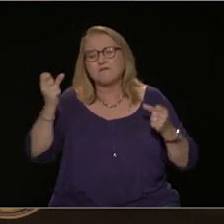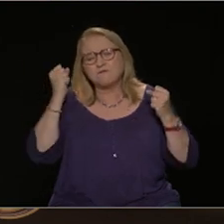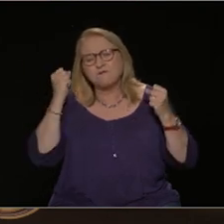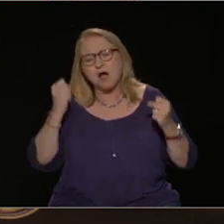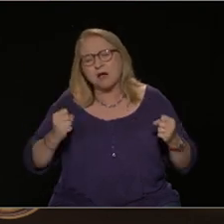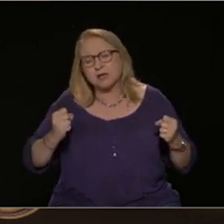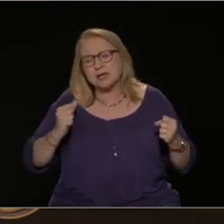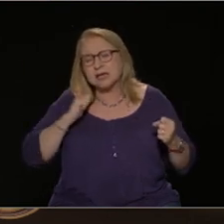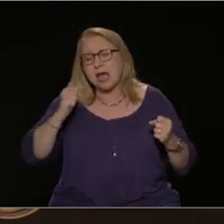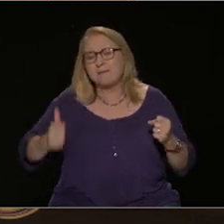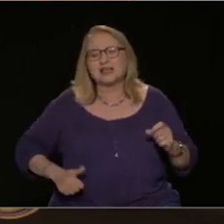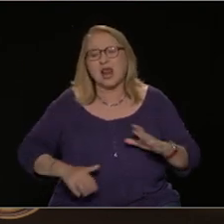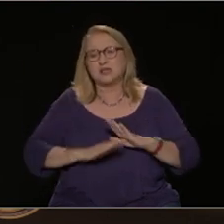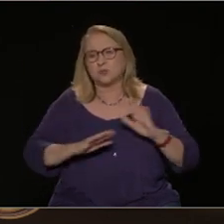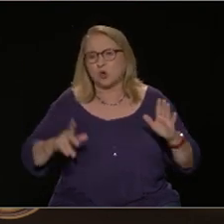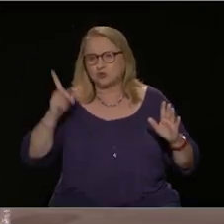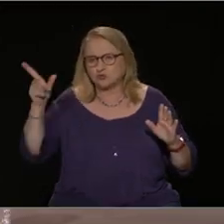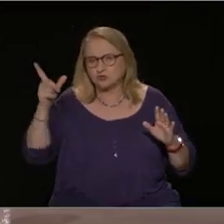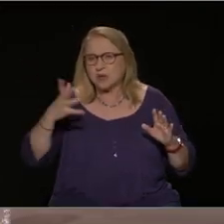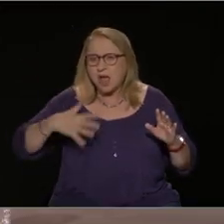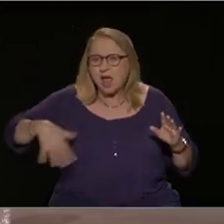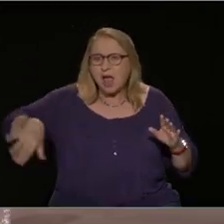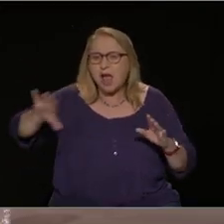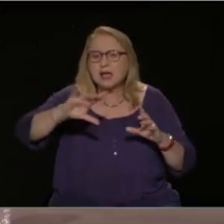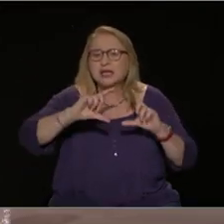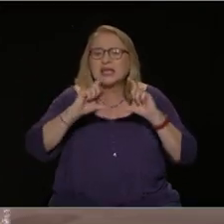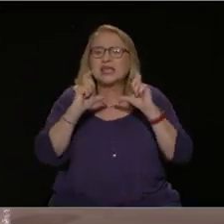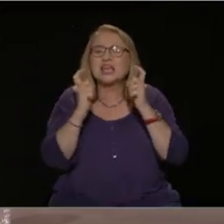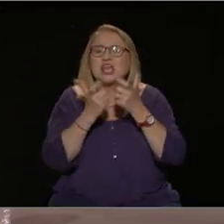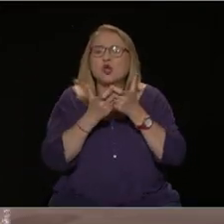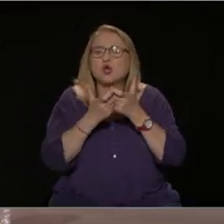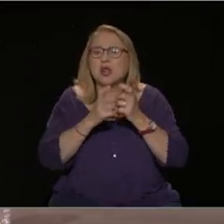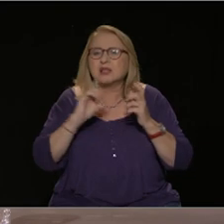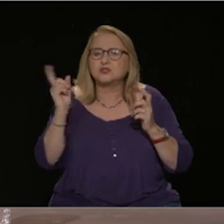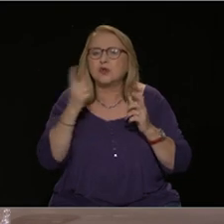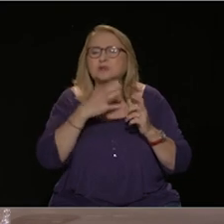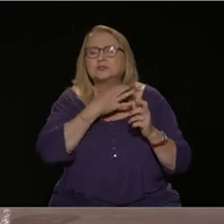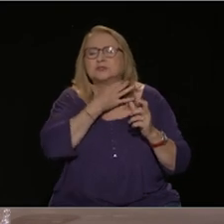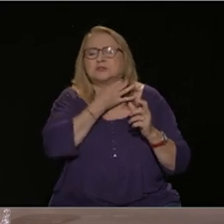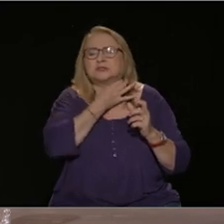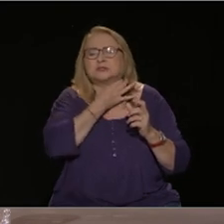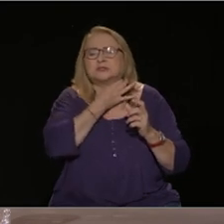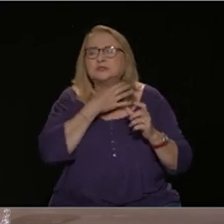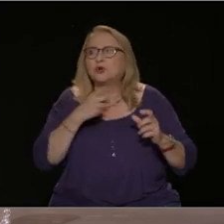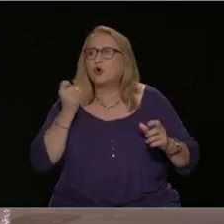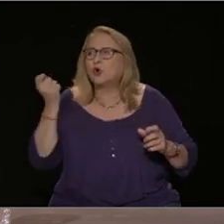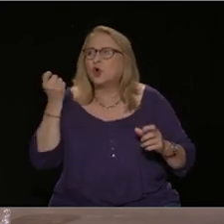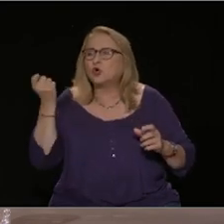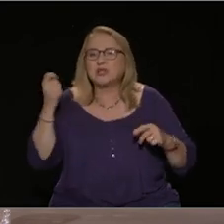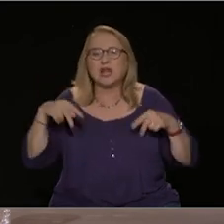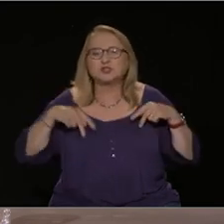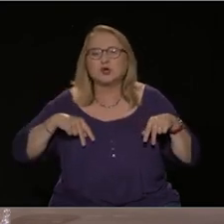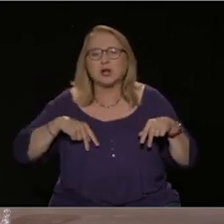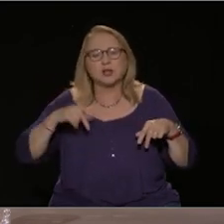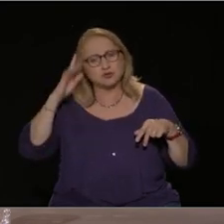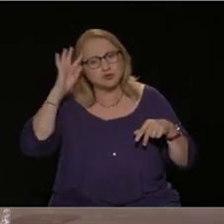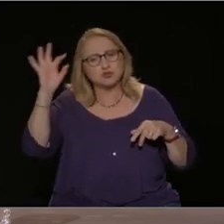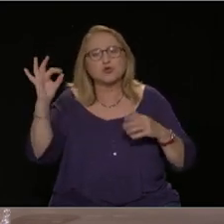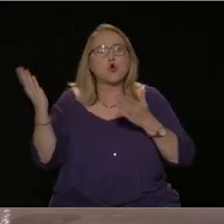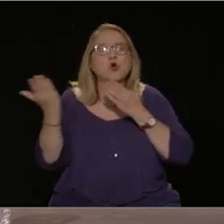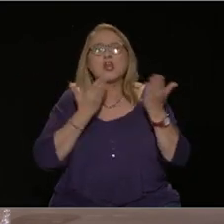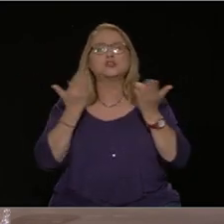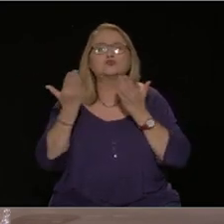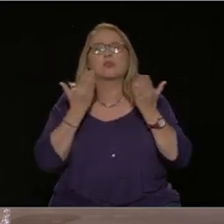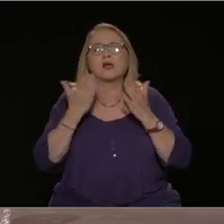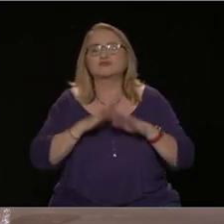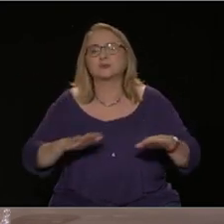οι νέοι άνθρωποι και οι οικογένειές τους πνίγονται για μια ζωή στα χρέη για να μπορέσουν να σπουδάσουν. Αυτό μας φέρνει